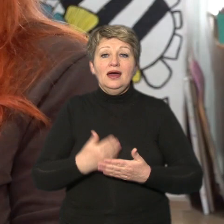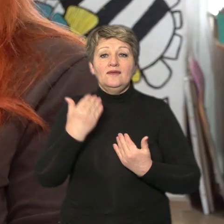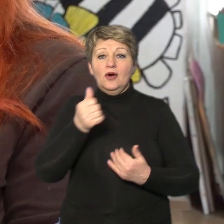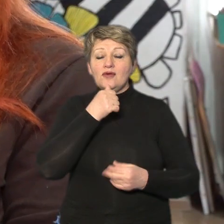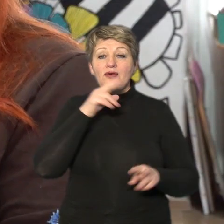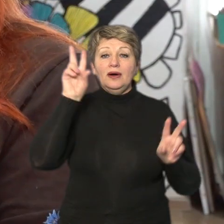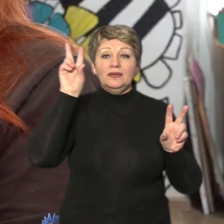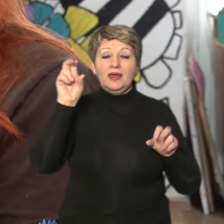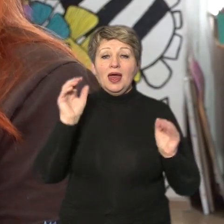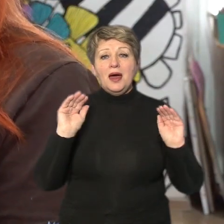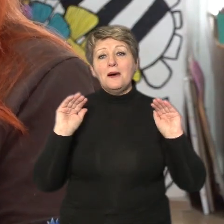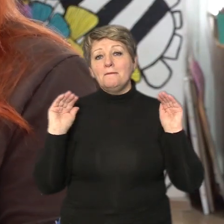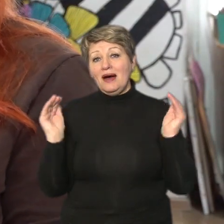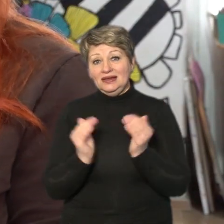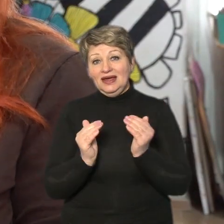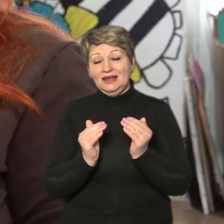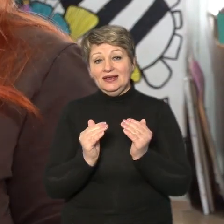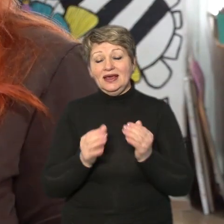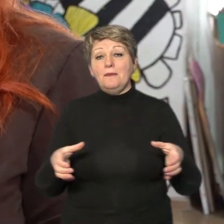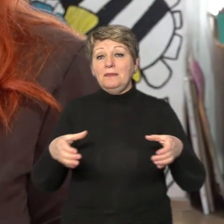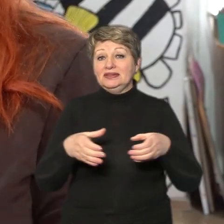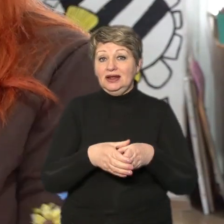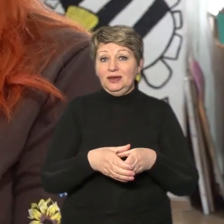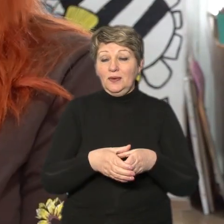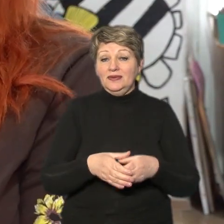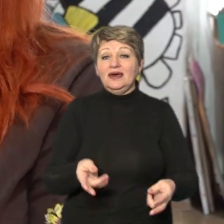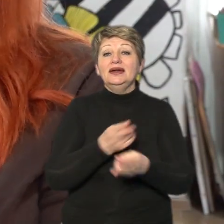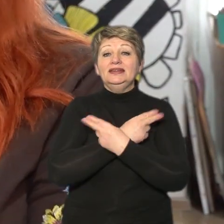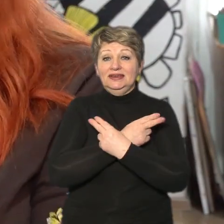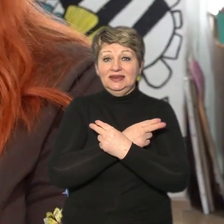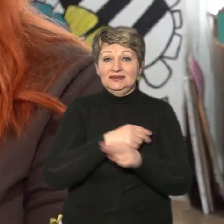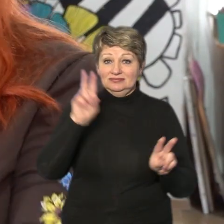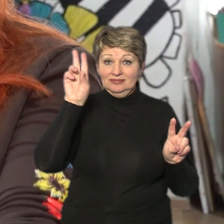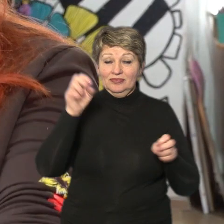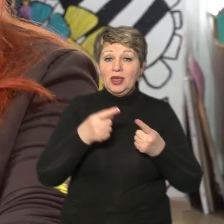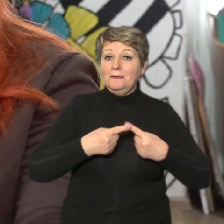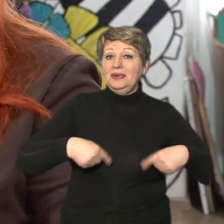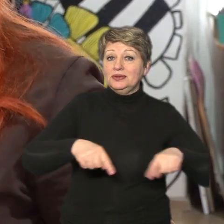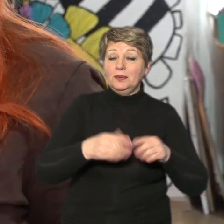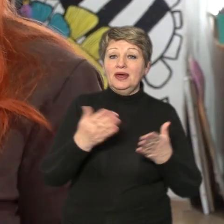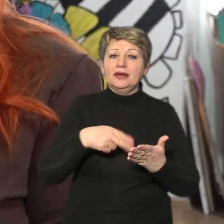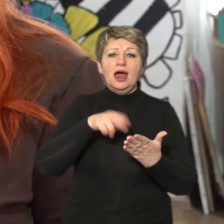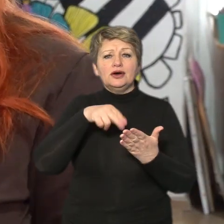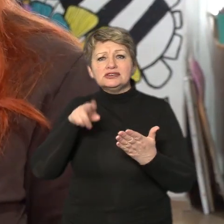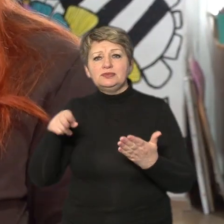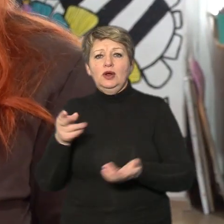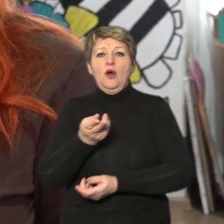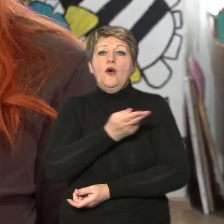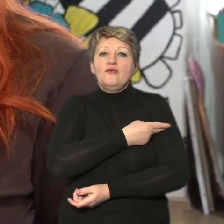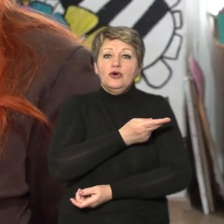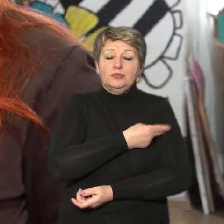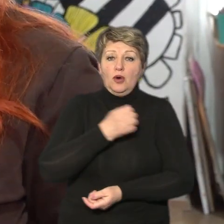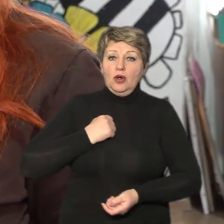малювальний батальйон Барвинята за їхня офіційна назва такий підрозділ який розмальовує футболки